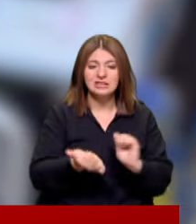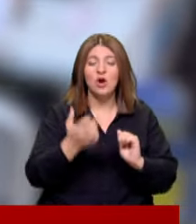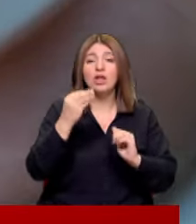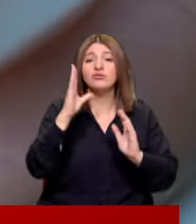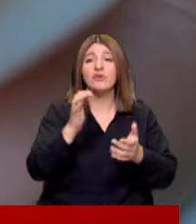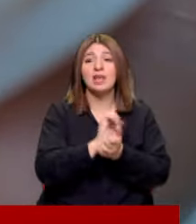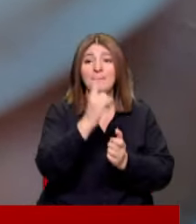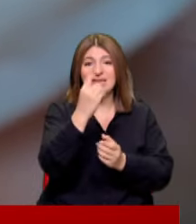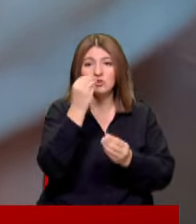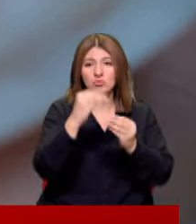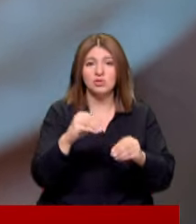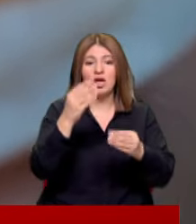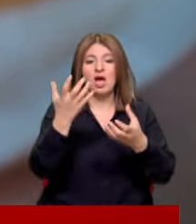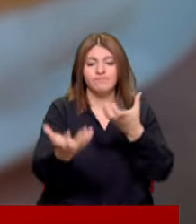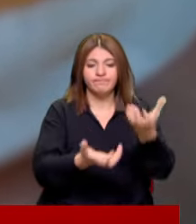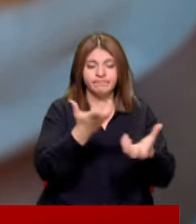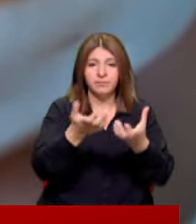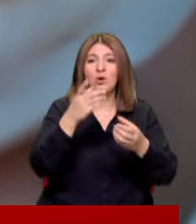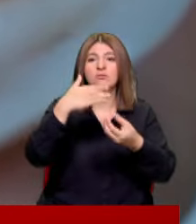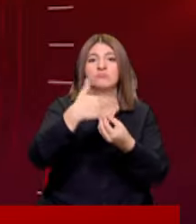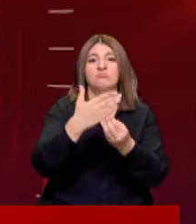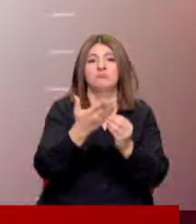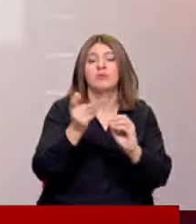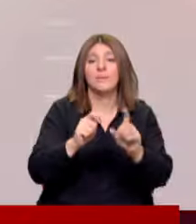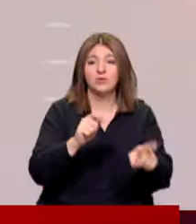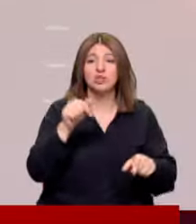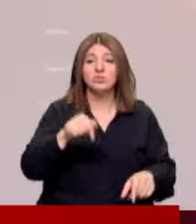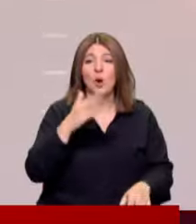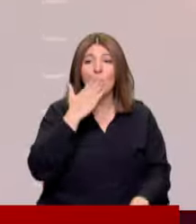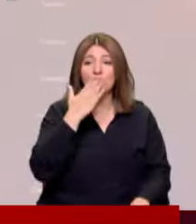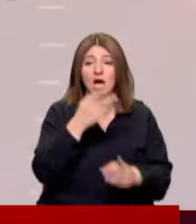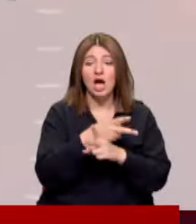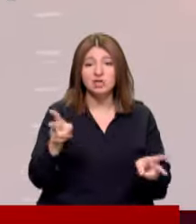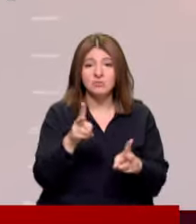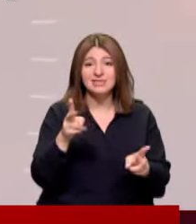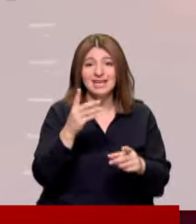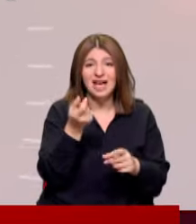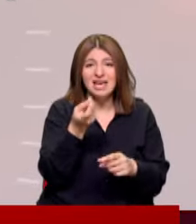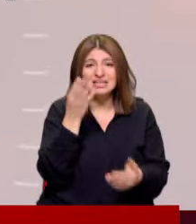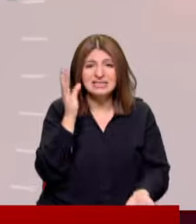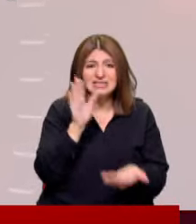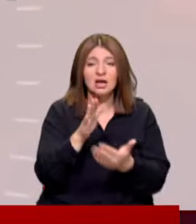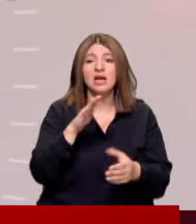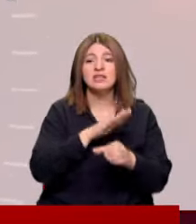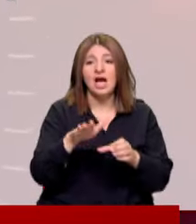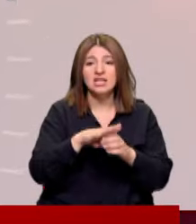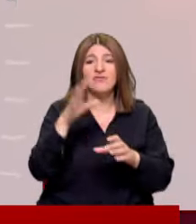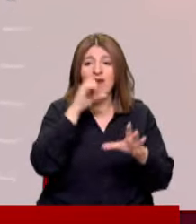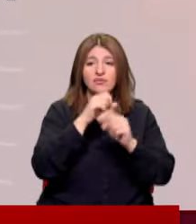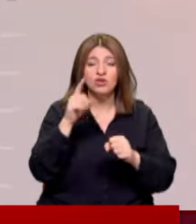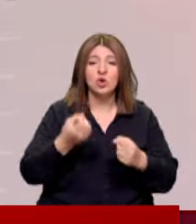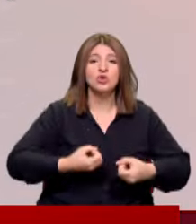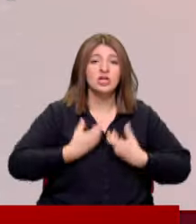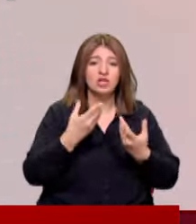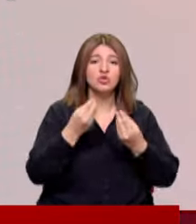aile Tek bir yumurtayı haşlayıp çocuklarına paylaştırıyordu Şimdi de okulların açılmasına sayılı günler kala Kayseri ve Afyon'da